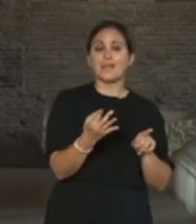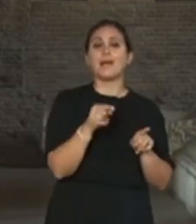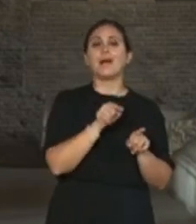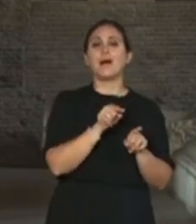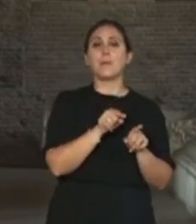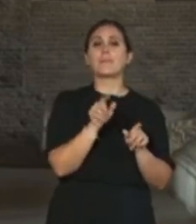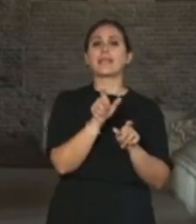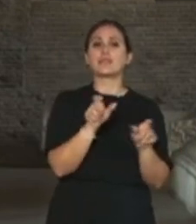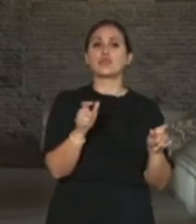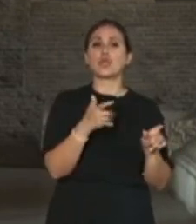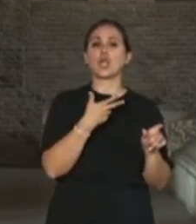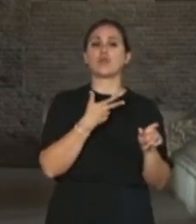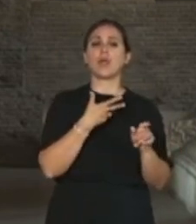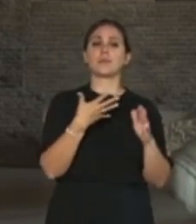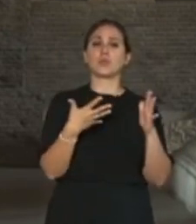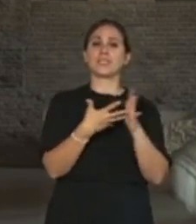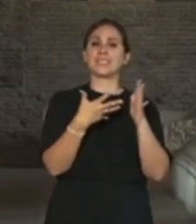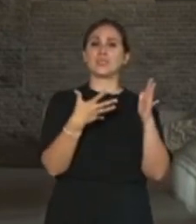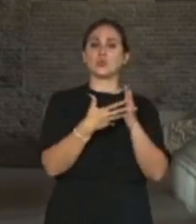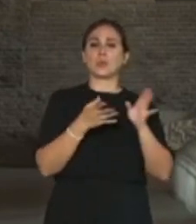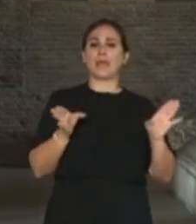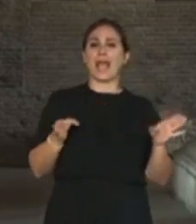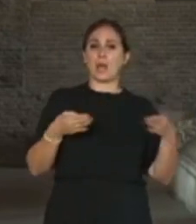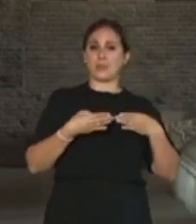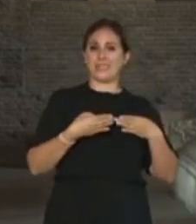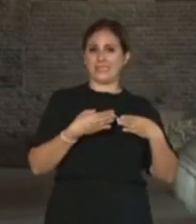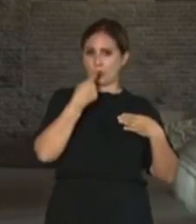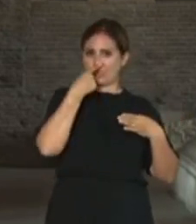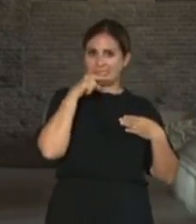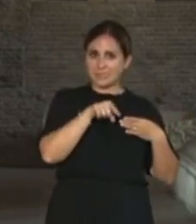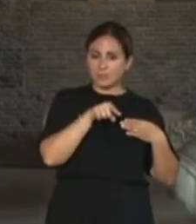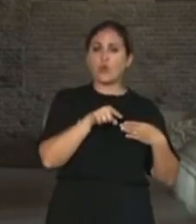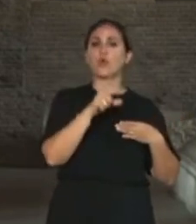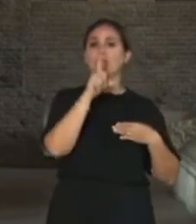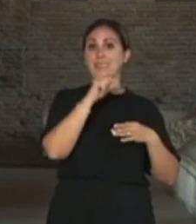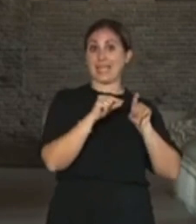disturbi e anche